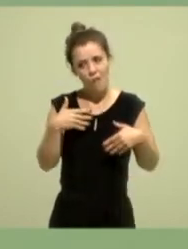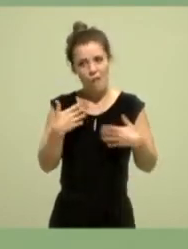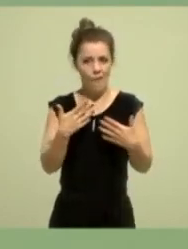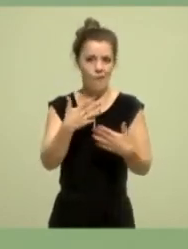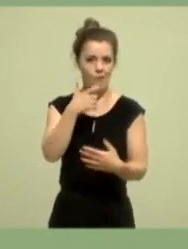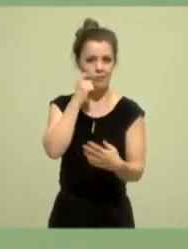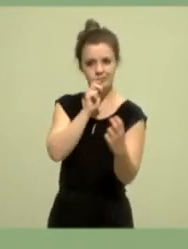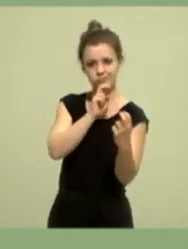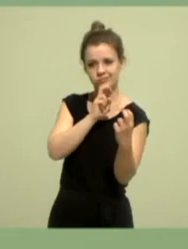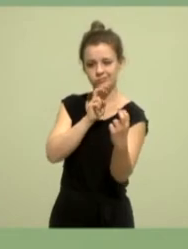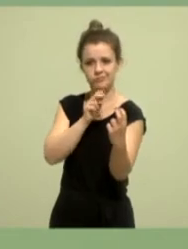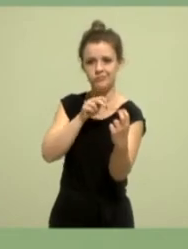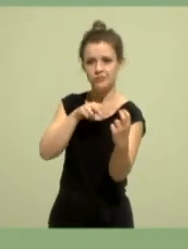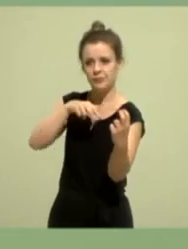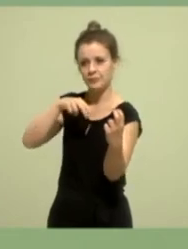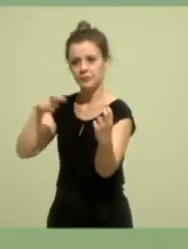in echt, finde ich super.